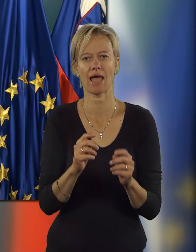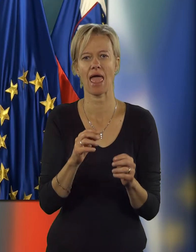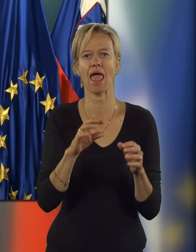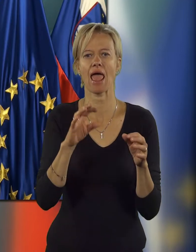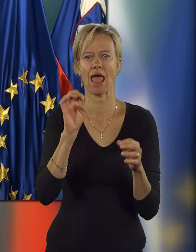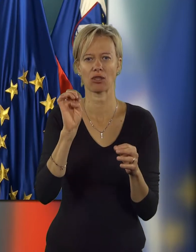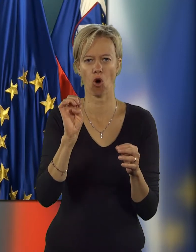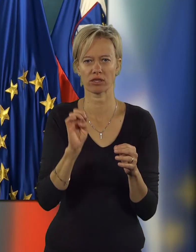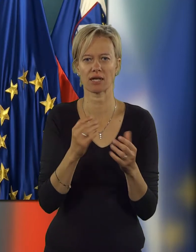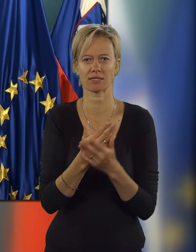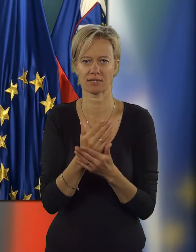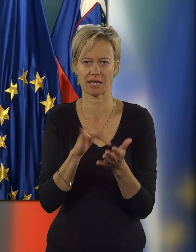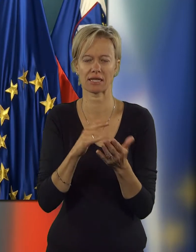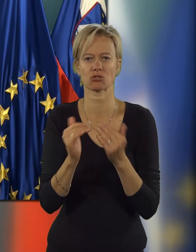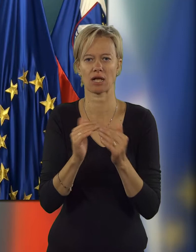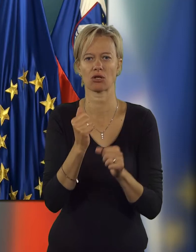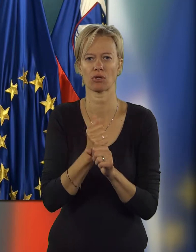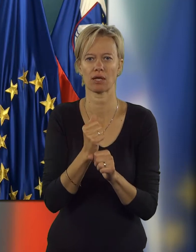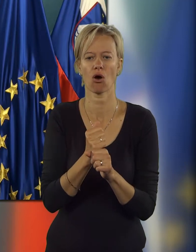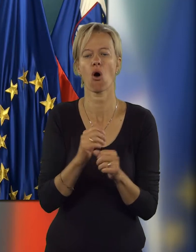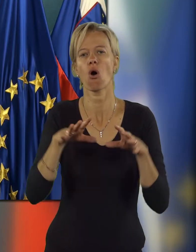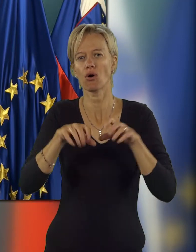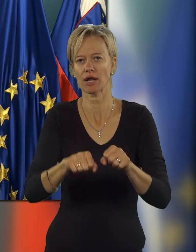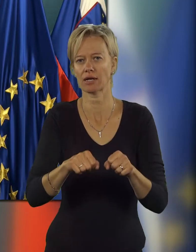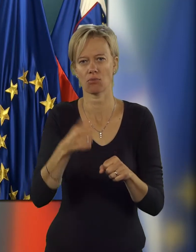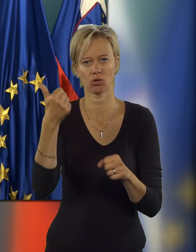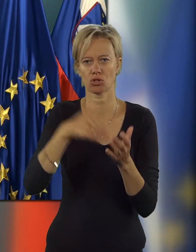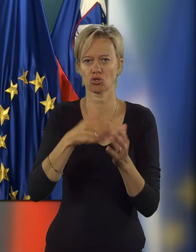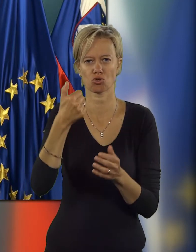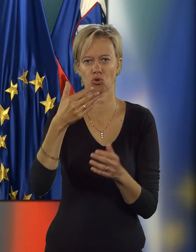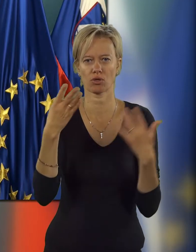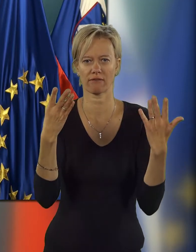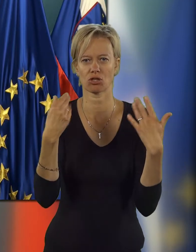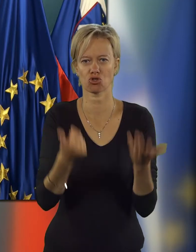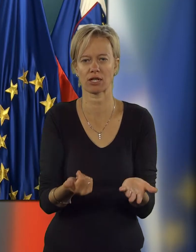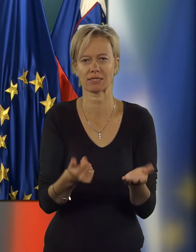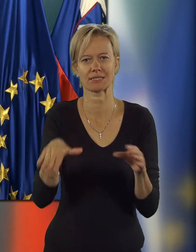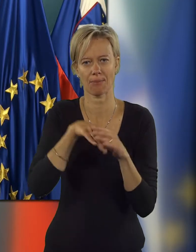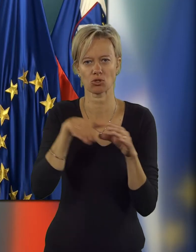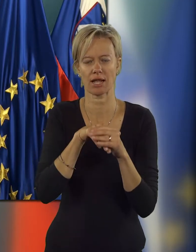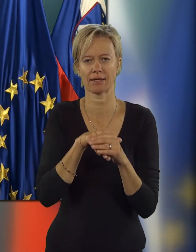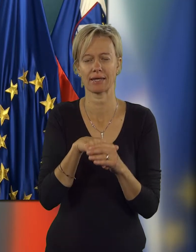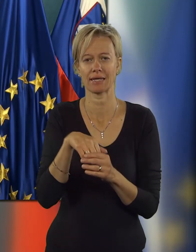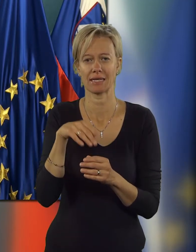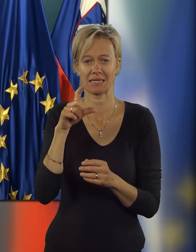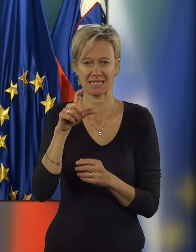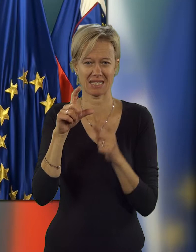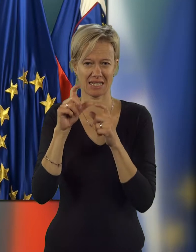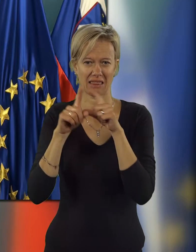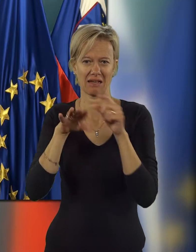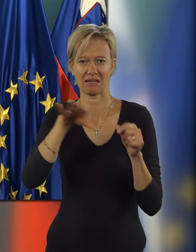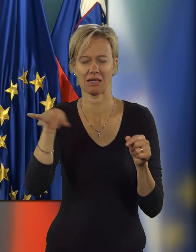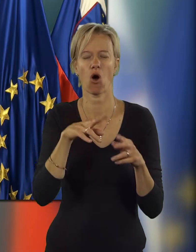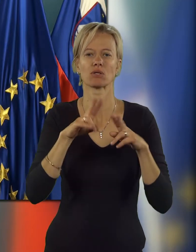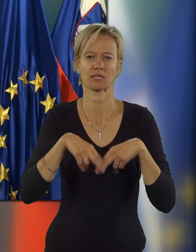enote centra za socialno delo. Ohranimo vseh dosodanih 1169 zaposlenih. CSDI